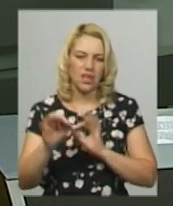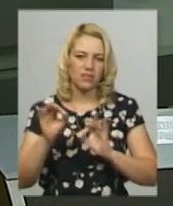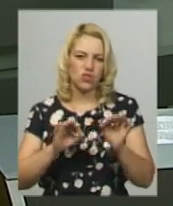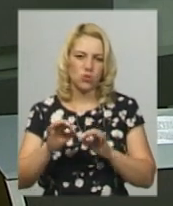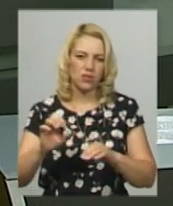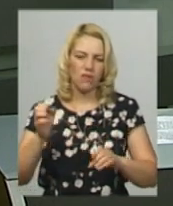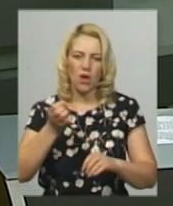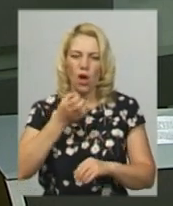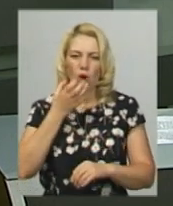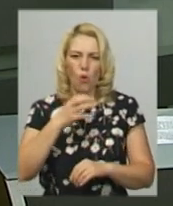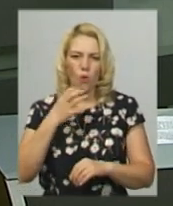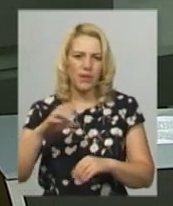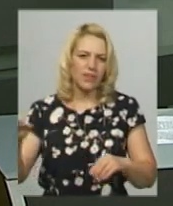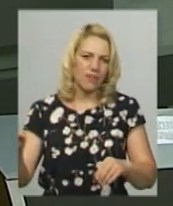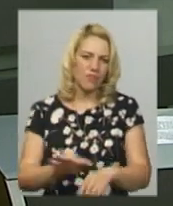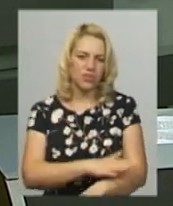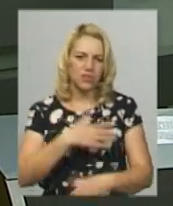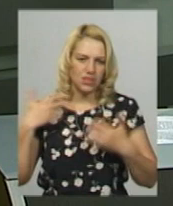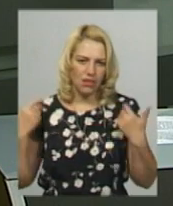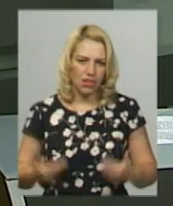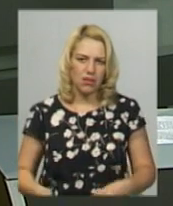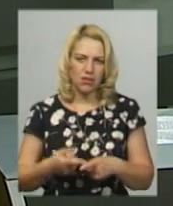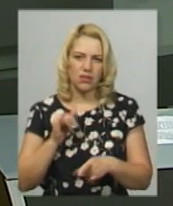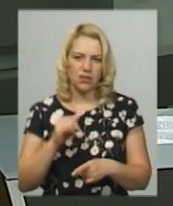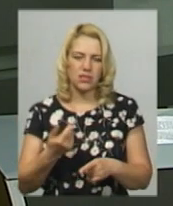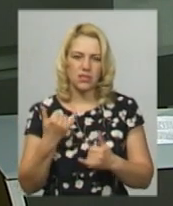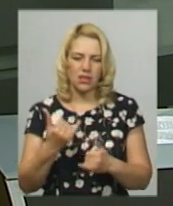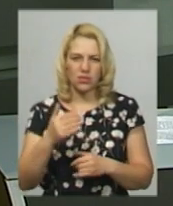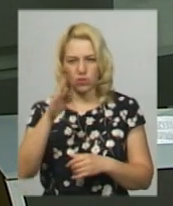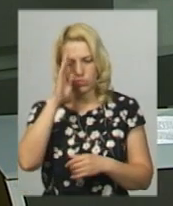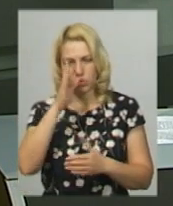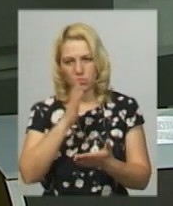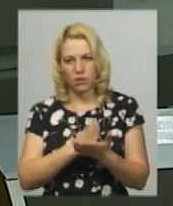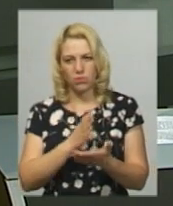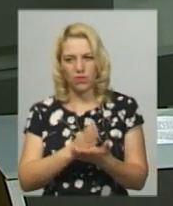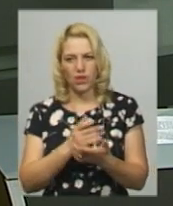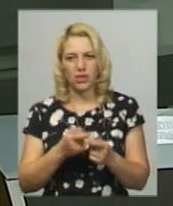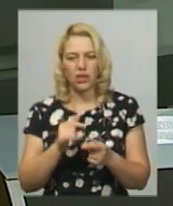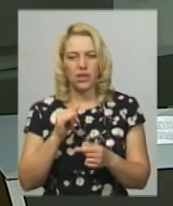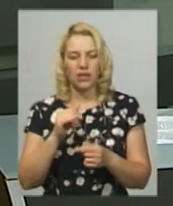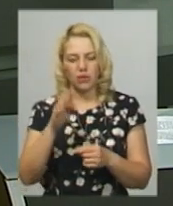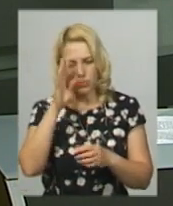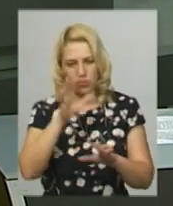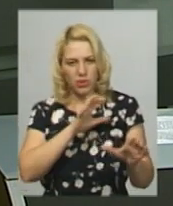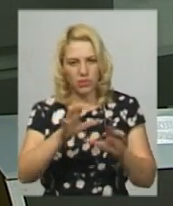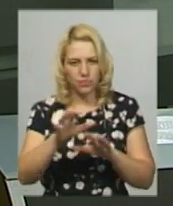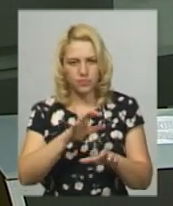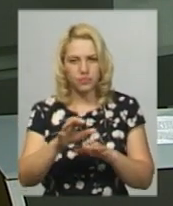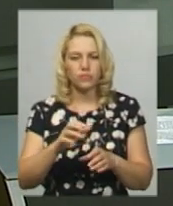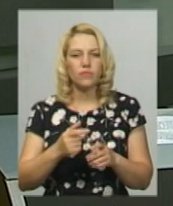опіковим відділенням Хмельницької обласної лікарні Олександр Гринчук. Нині хлопцем опікується жінка, яка каже,